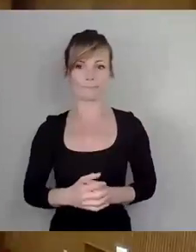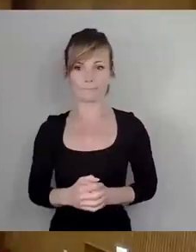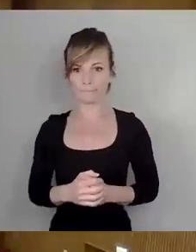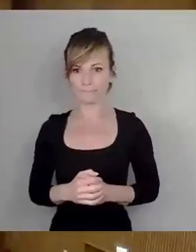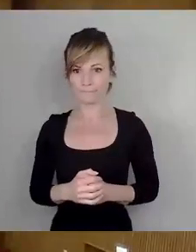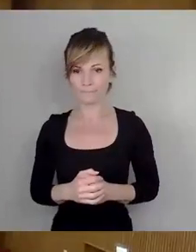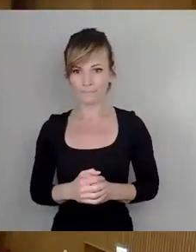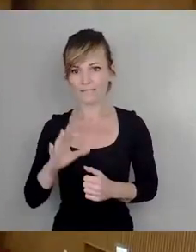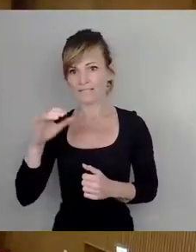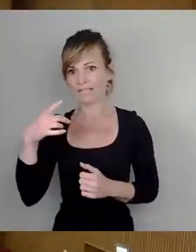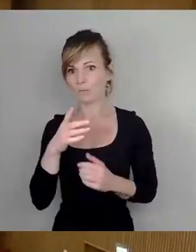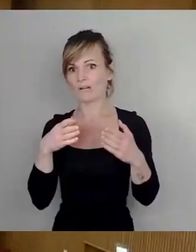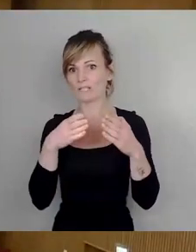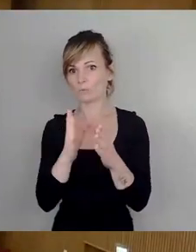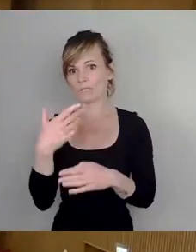bitte.